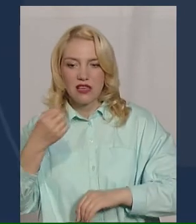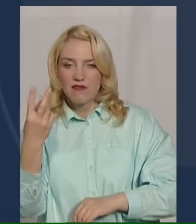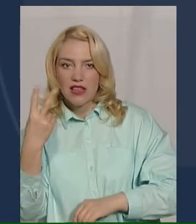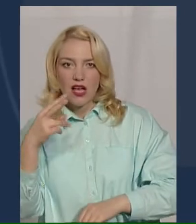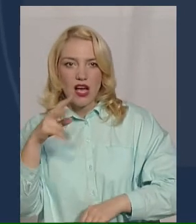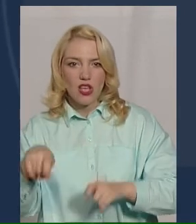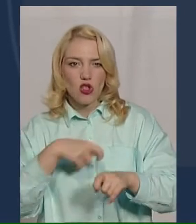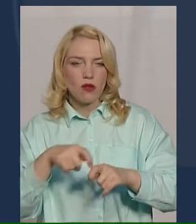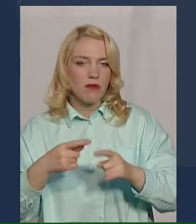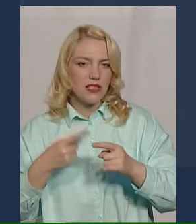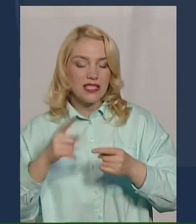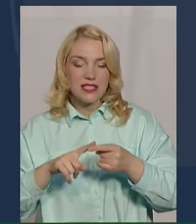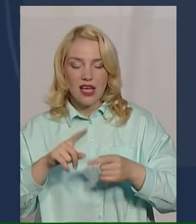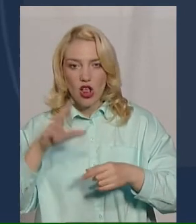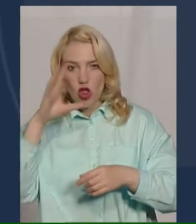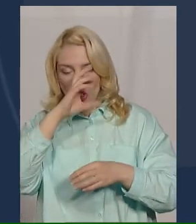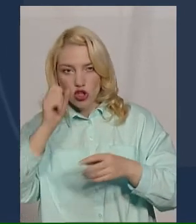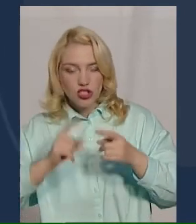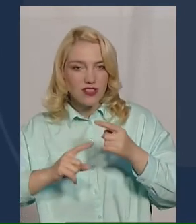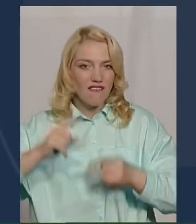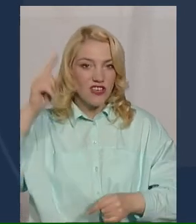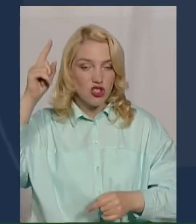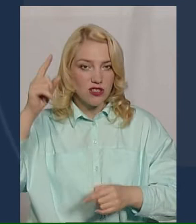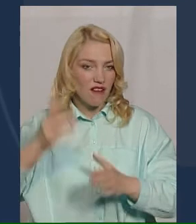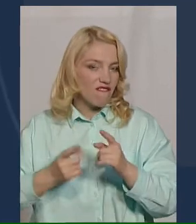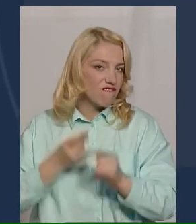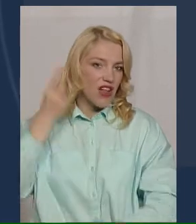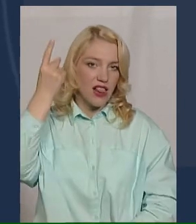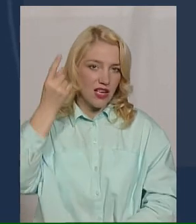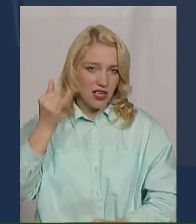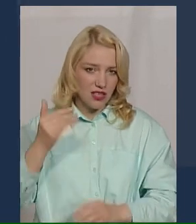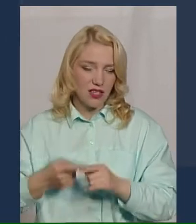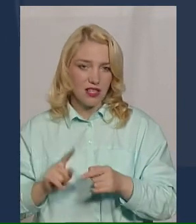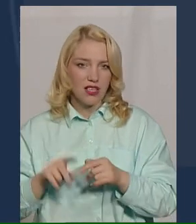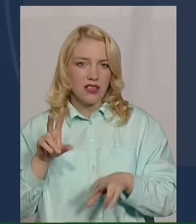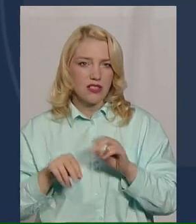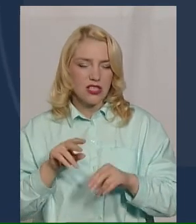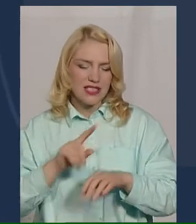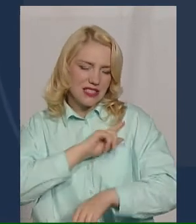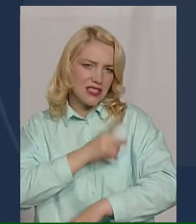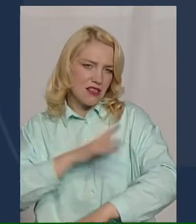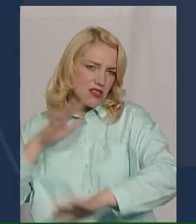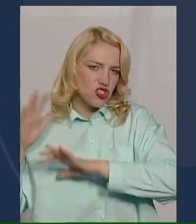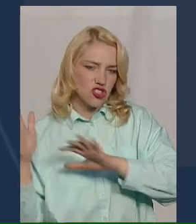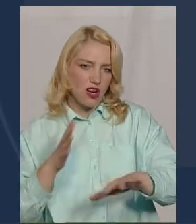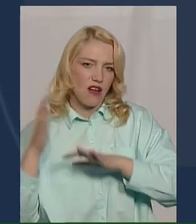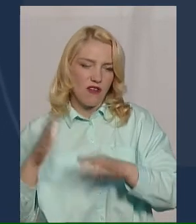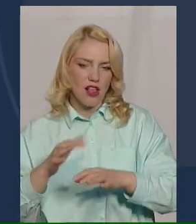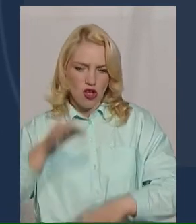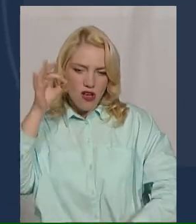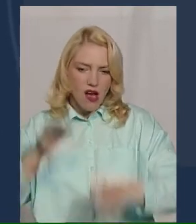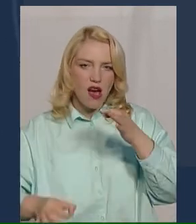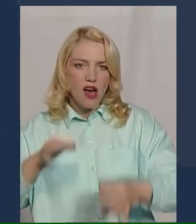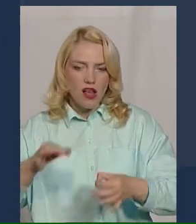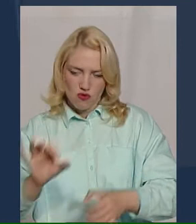велика висота, значна висота. І при цьому локально тей же локатор фіксував сильні шквали, крупний град, та сильний дощ.